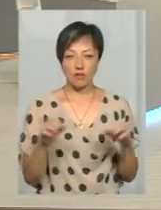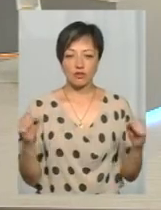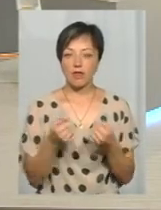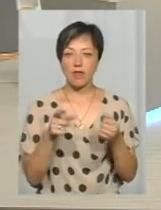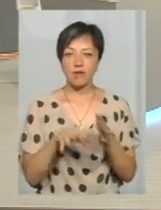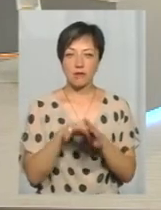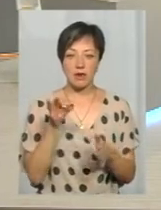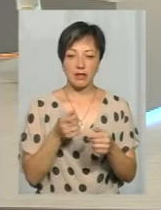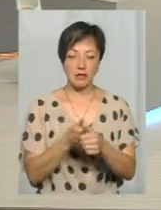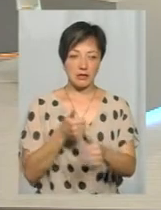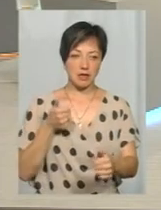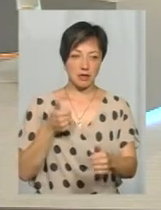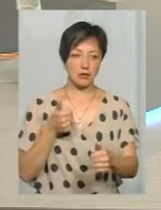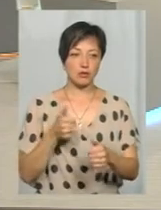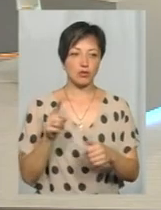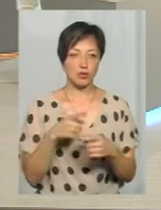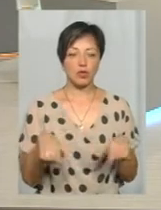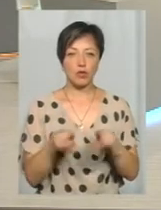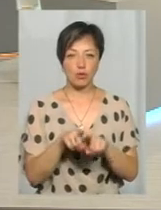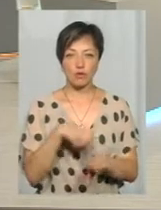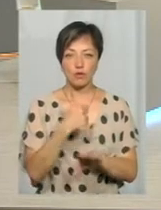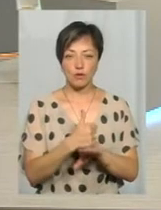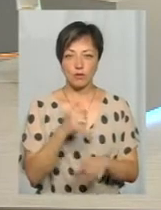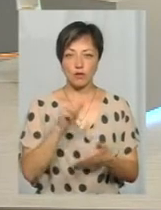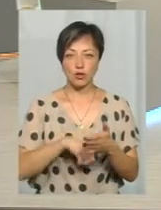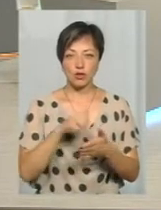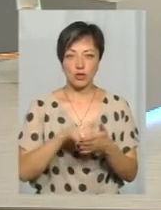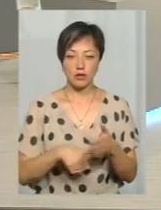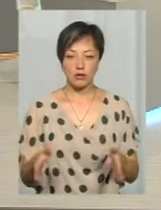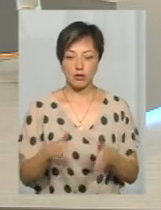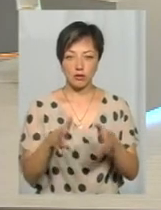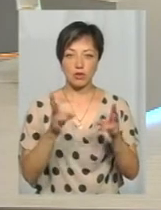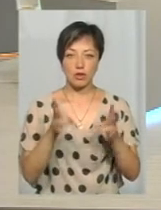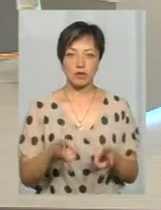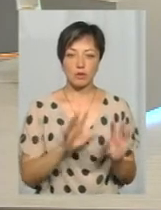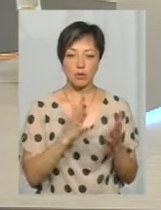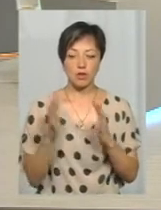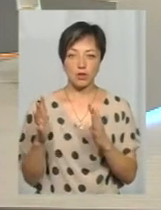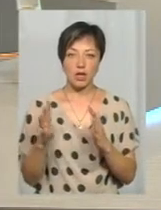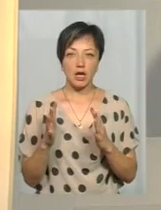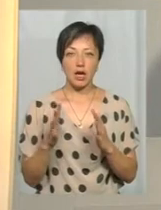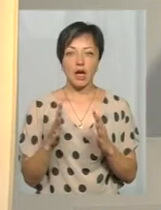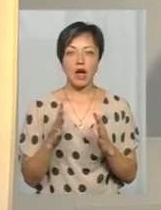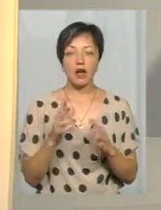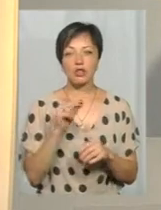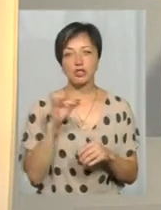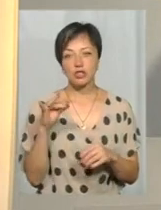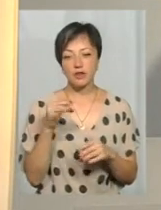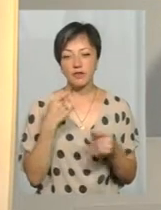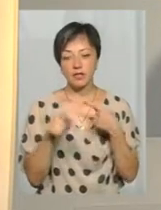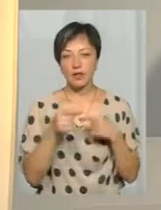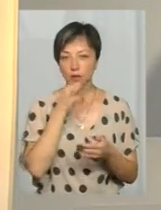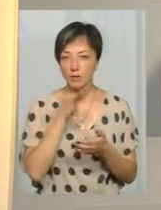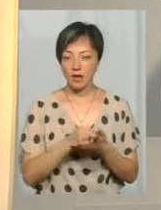не вибирає безпечну дистанцію, що також стає в основному причиною дорожньо-транспортних пригод. А скажіть, чи відрізняється відповідальність